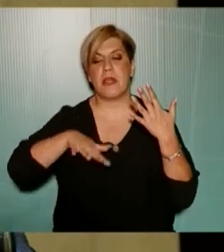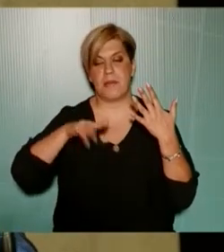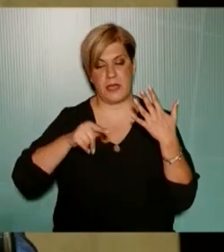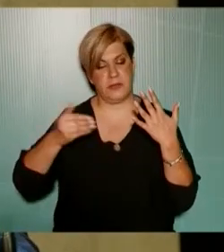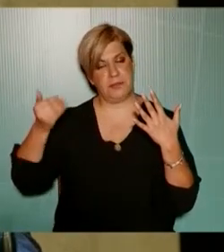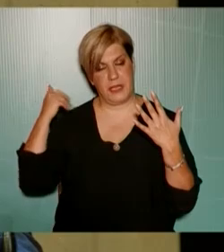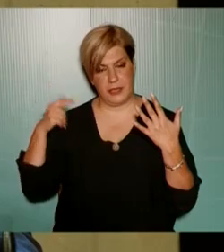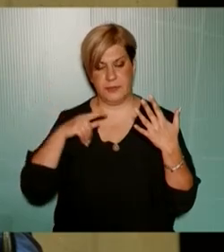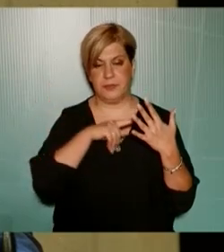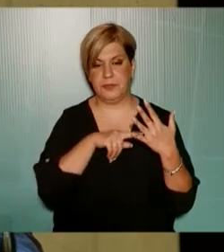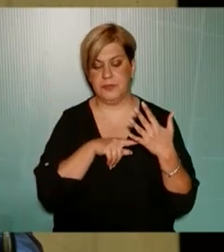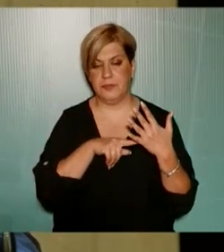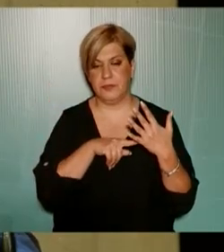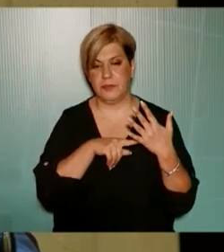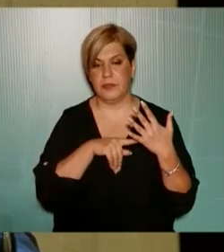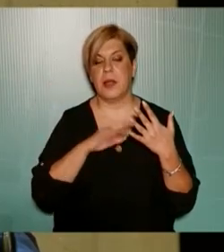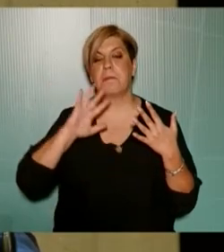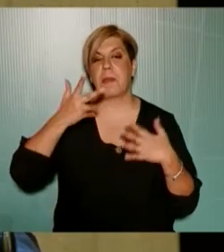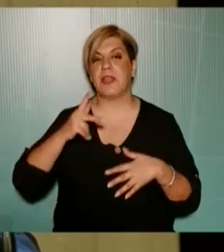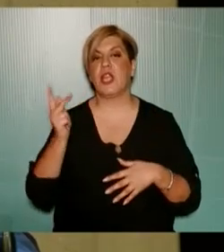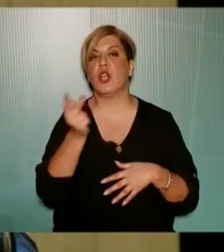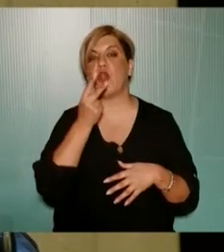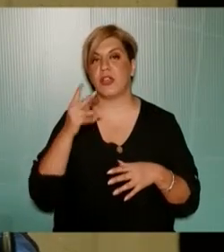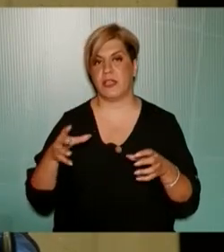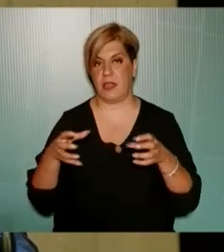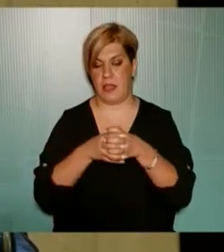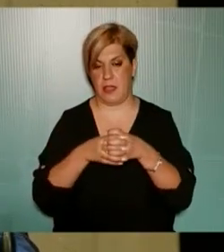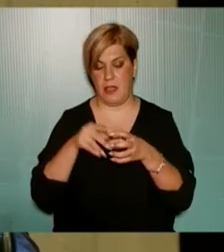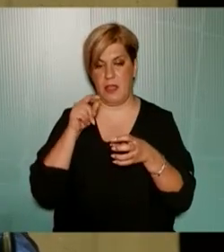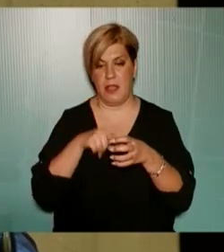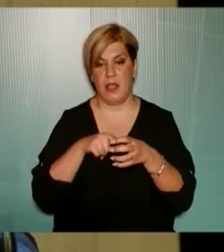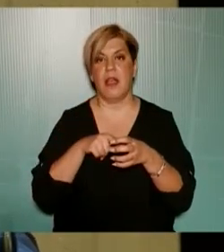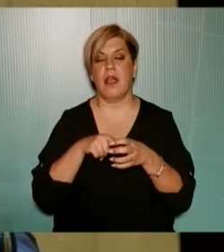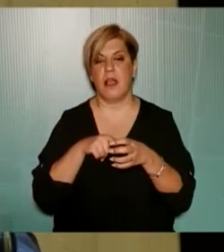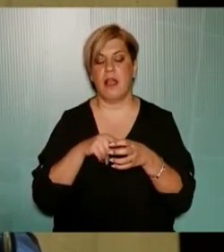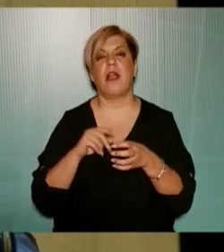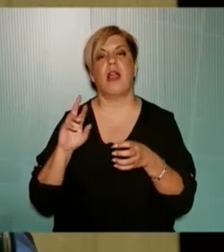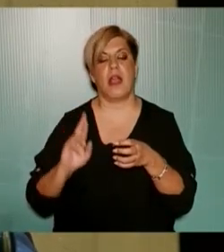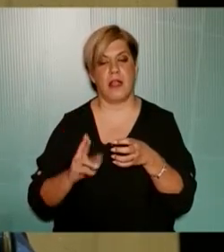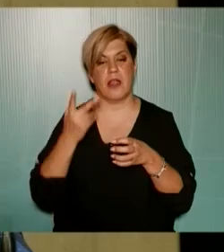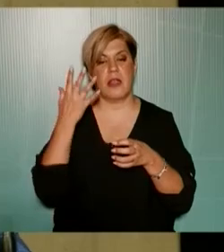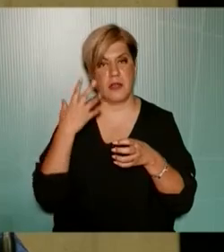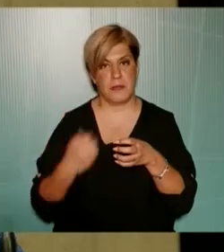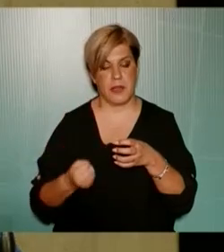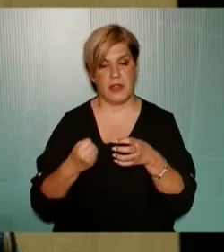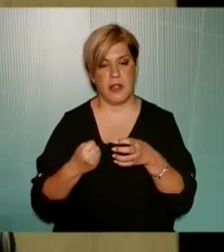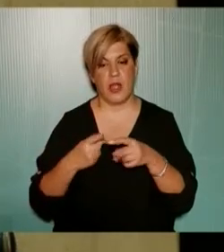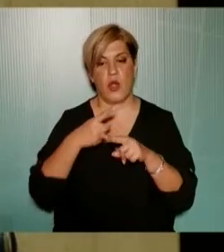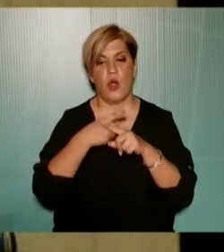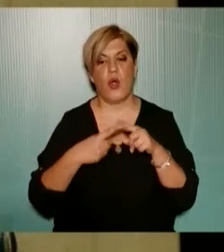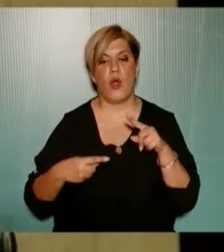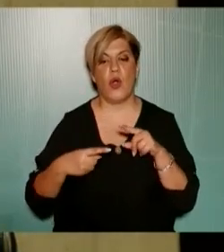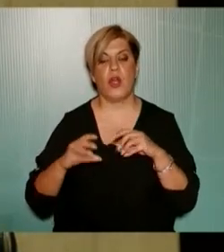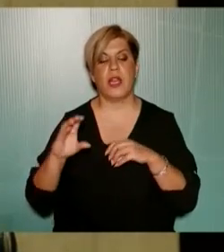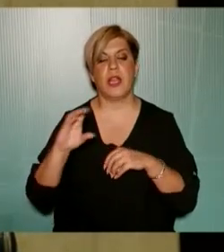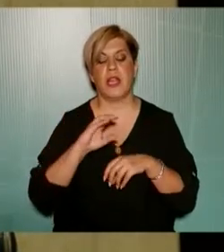συγχαρητήρια στην πέμπτη κοινότητα με ενέργειες της οποίας υπήρξε μία χορηγία για